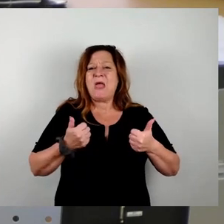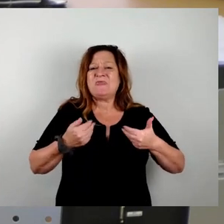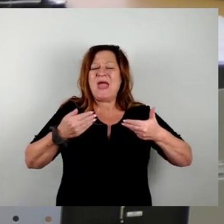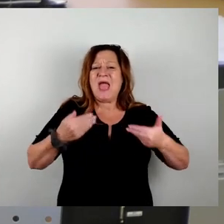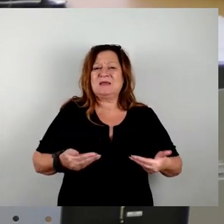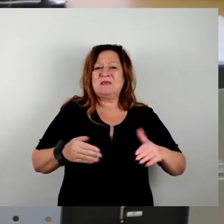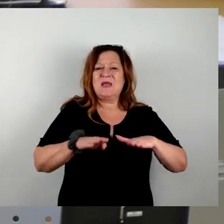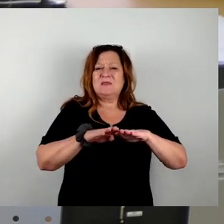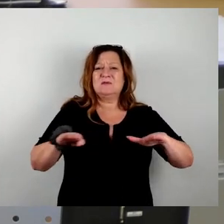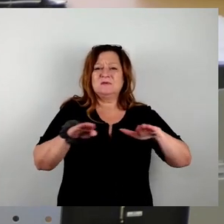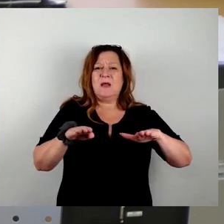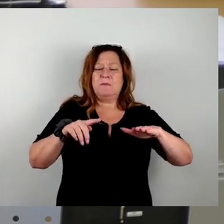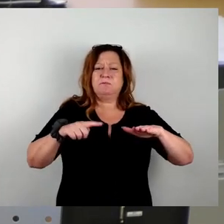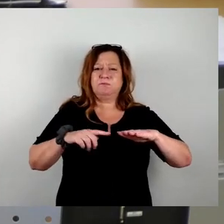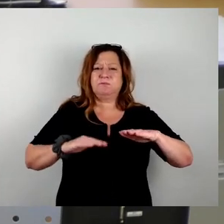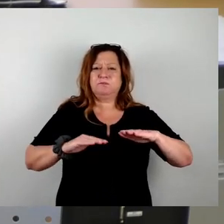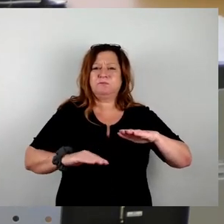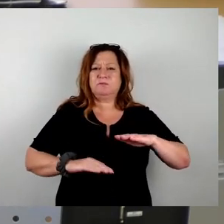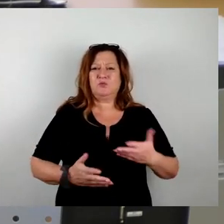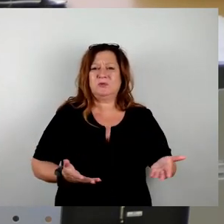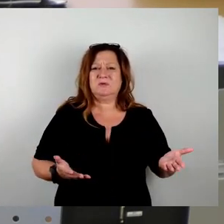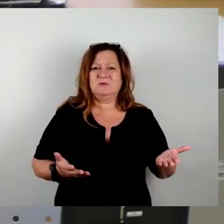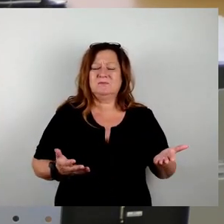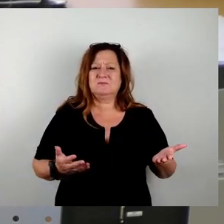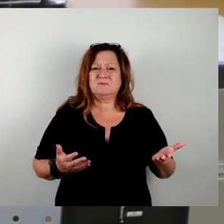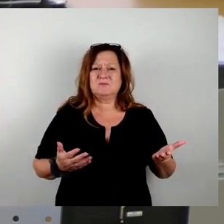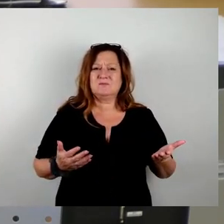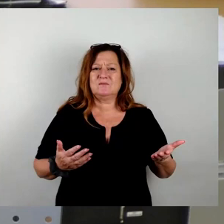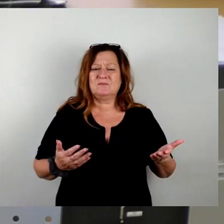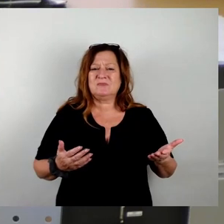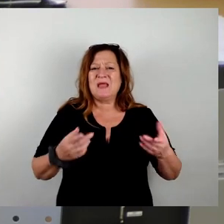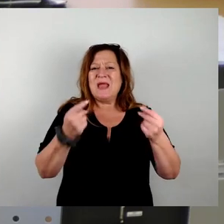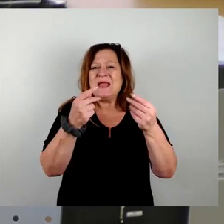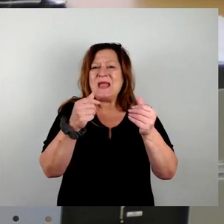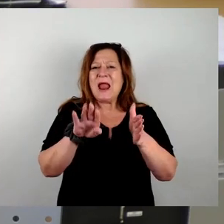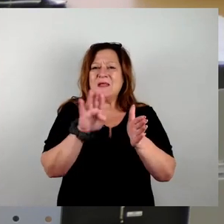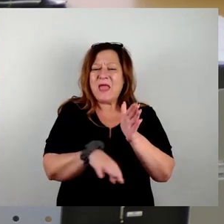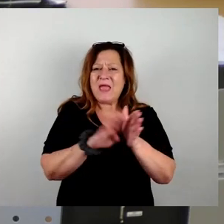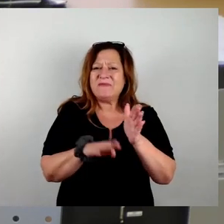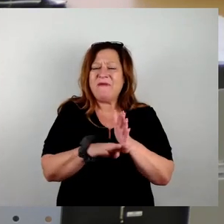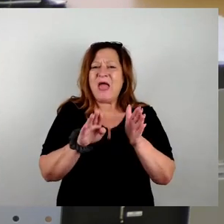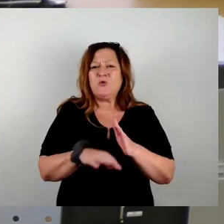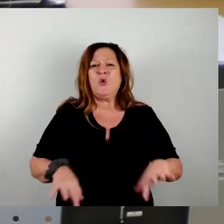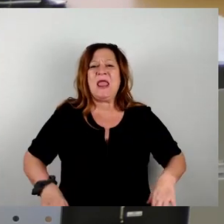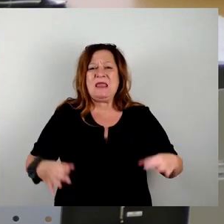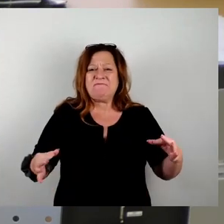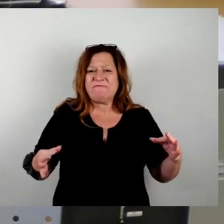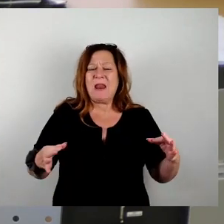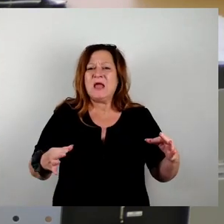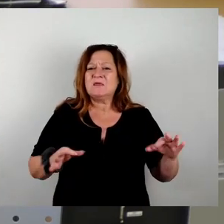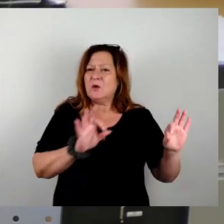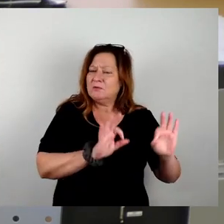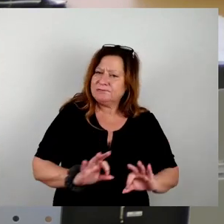Bewusstsein fehlt mir hier. Die Geldentwertung und die Inflation einfach durchzureichen, untergräbt den